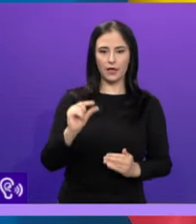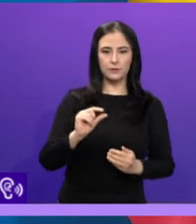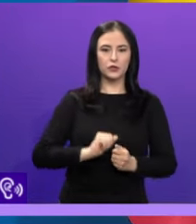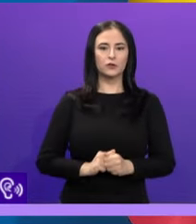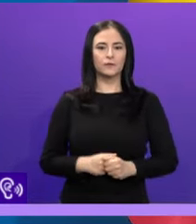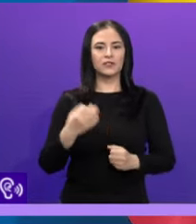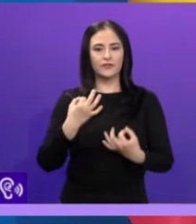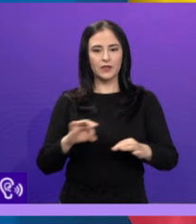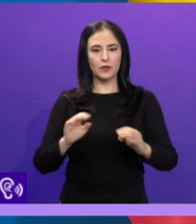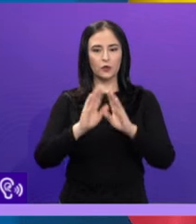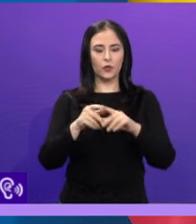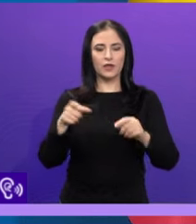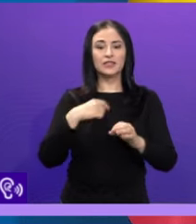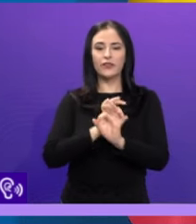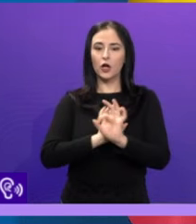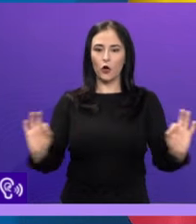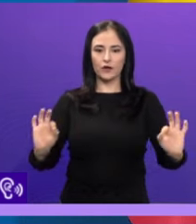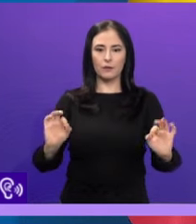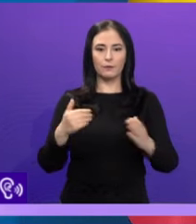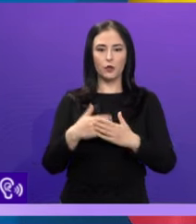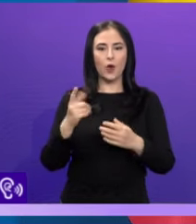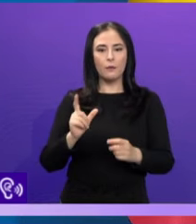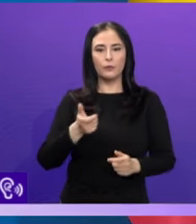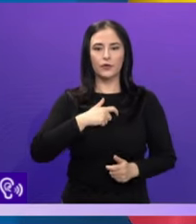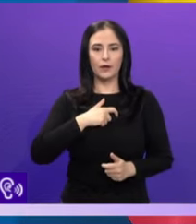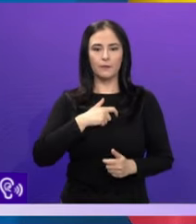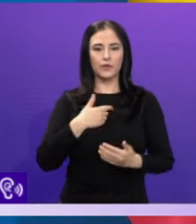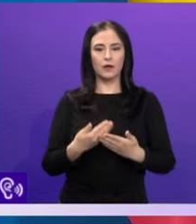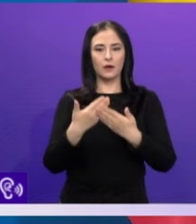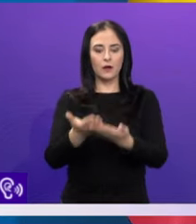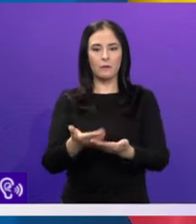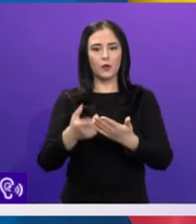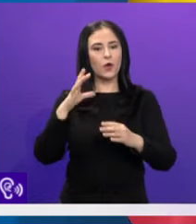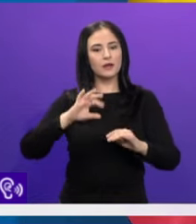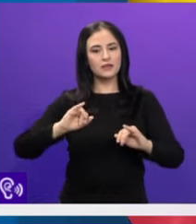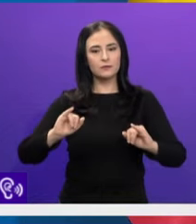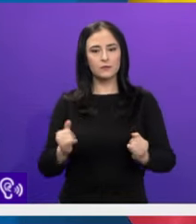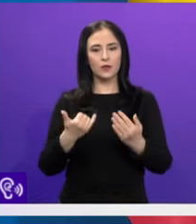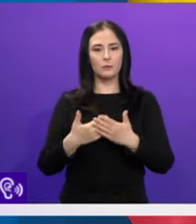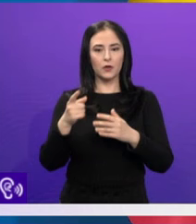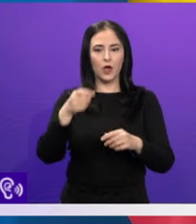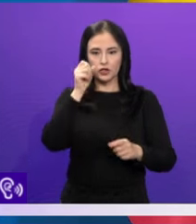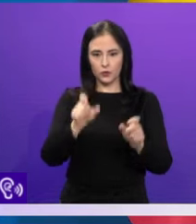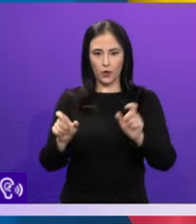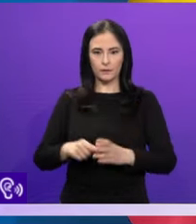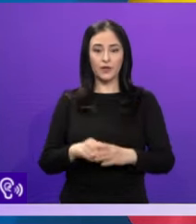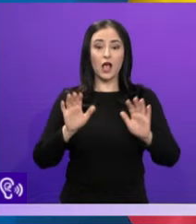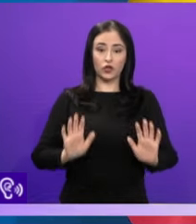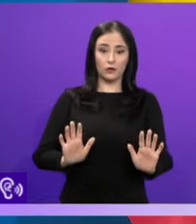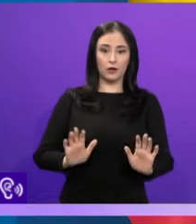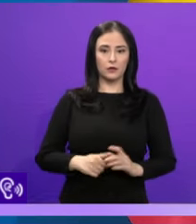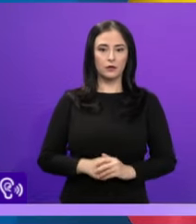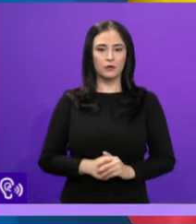profund incorrect să ajungem la asemenea situații, mai ales în acest moment. Așadar,